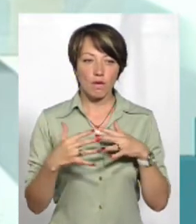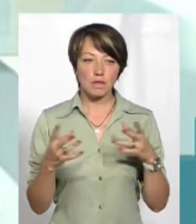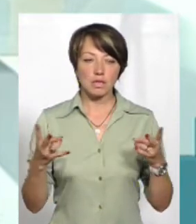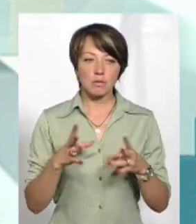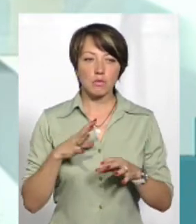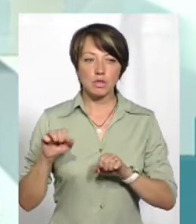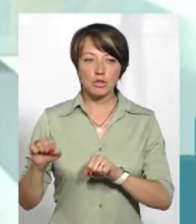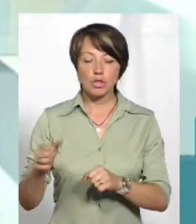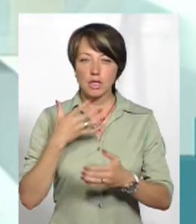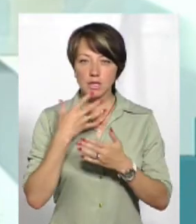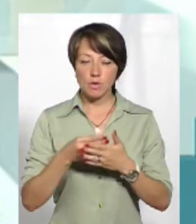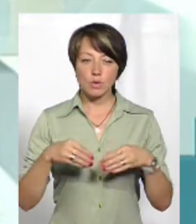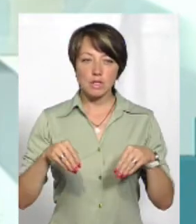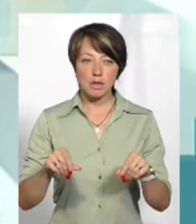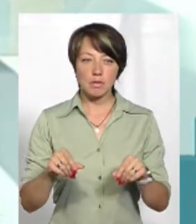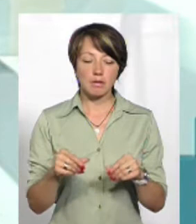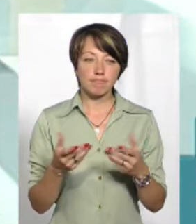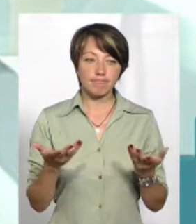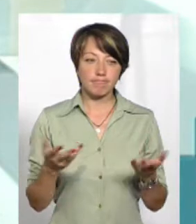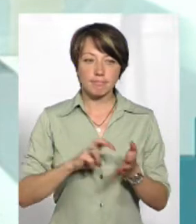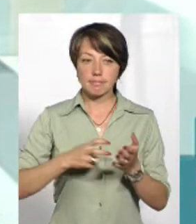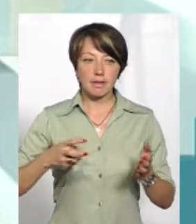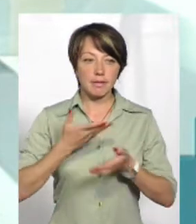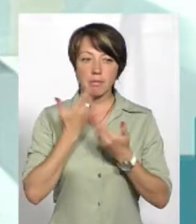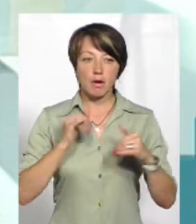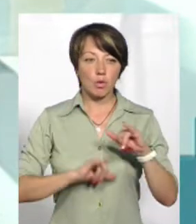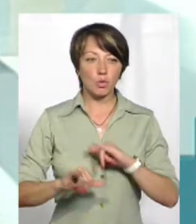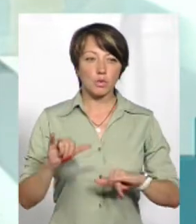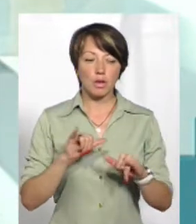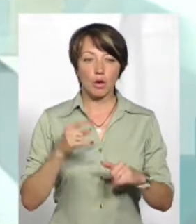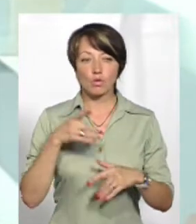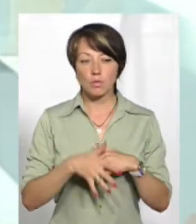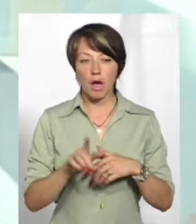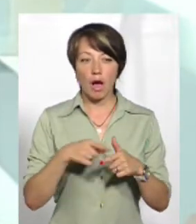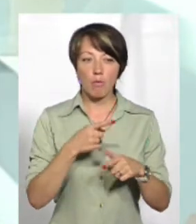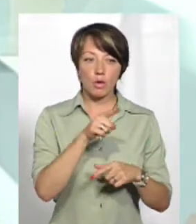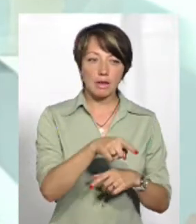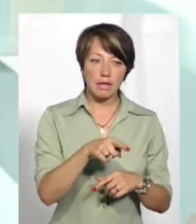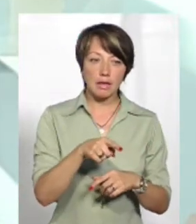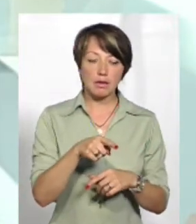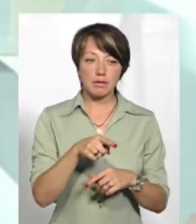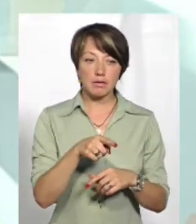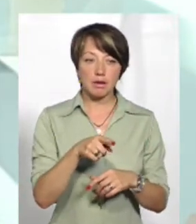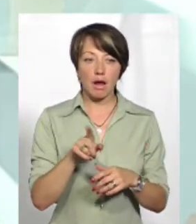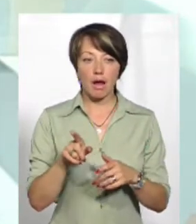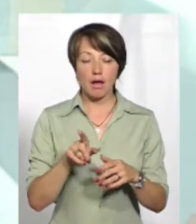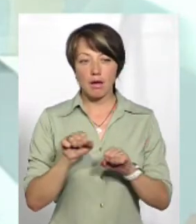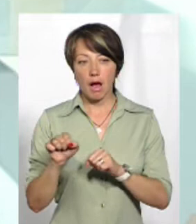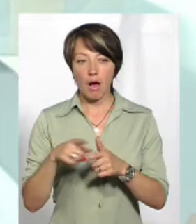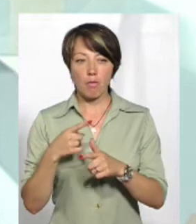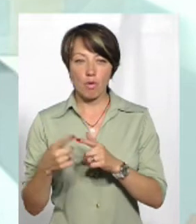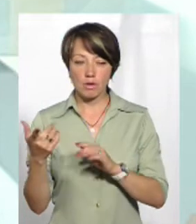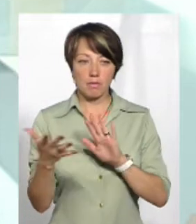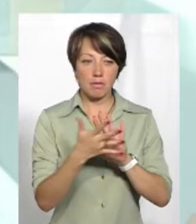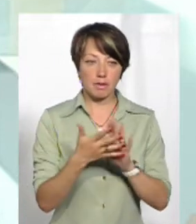було захищати свою землю від того. Ніде не дінися. Я розумію, що або ти, або тебе. Але